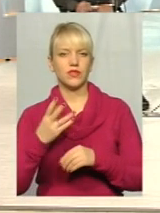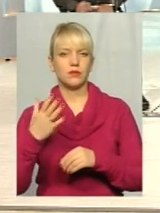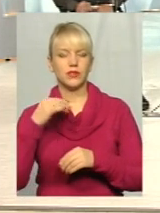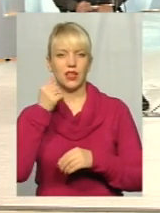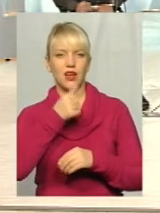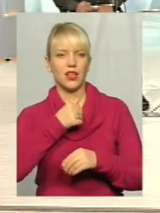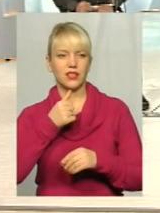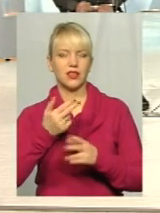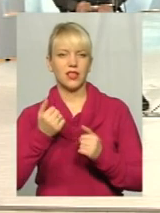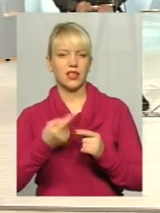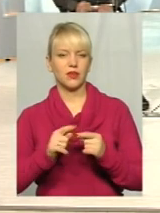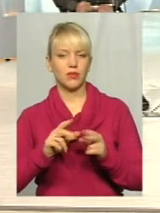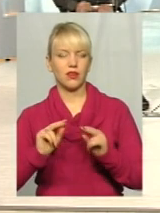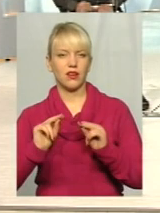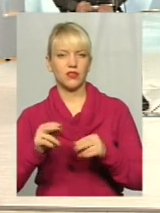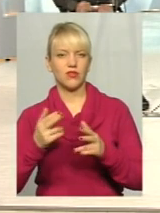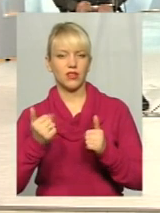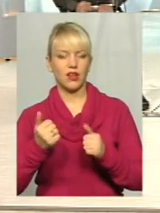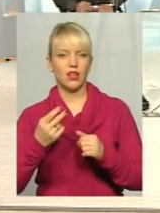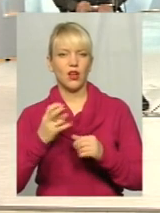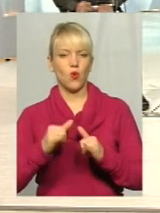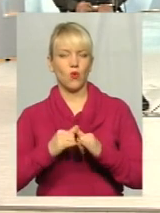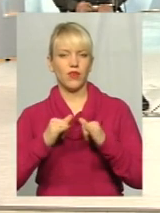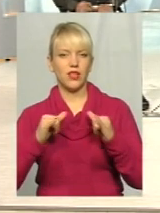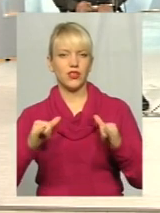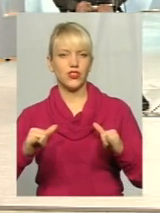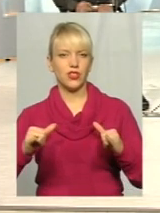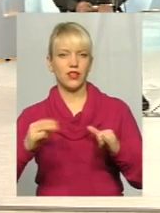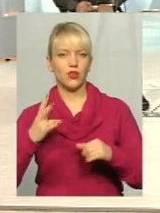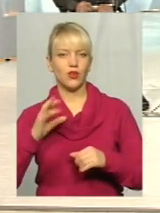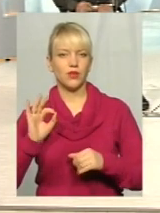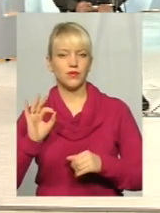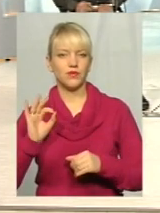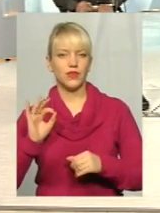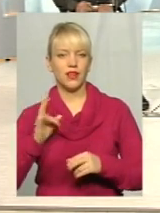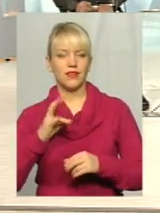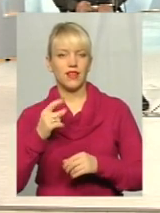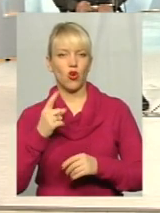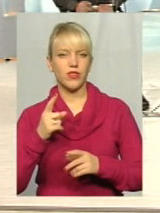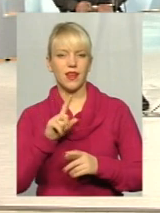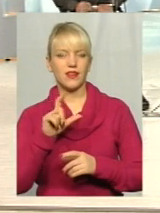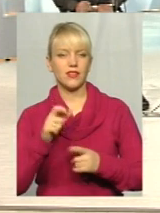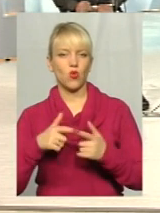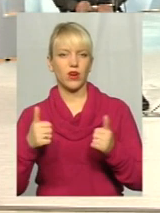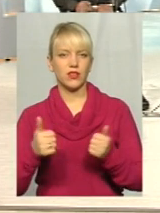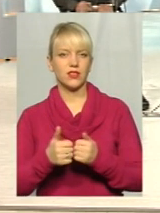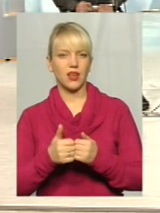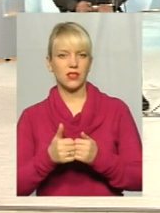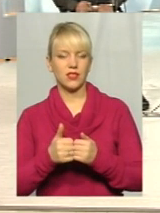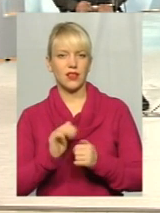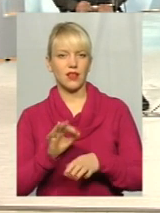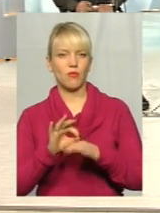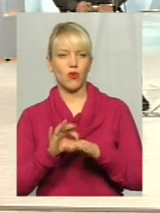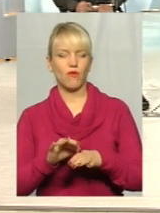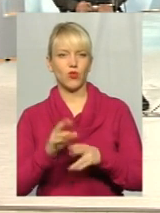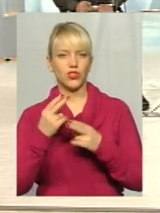було гарантировано, все увеличили, але ні одна із організацій не проводить